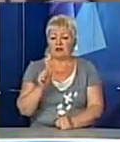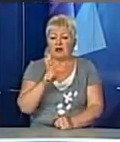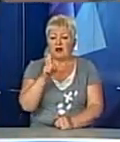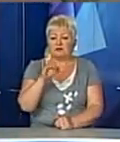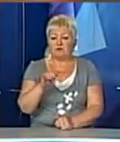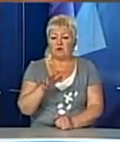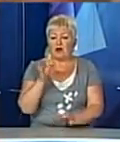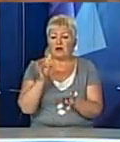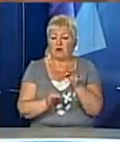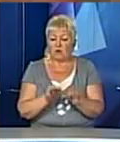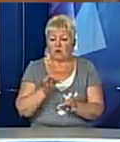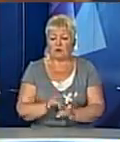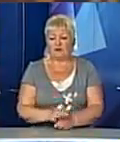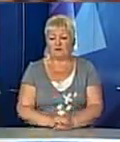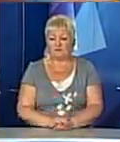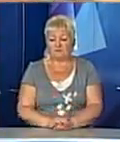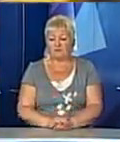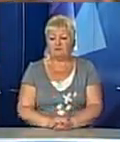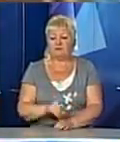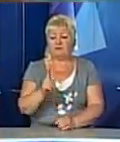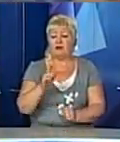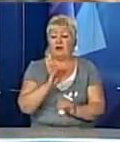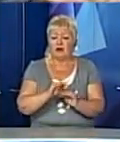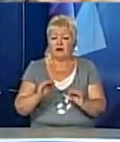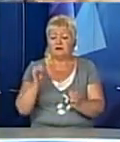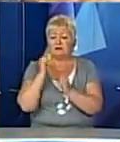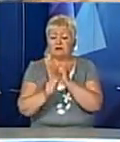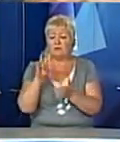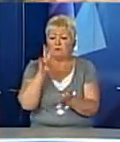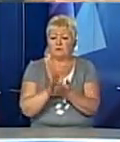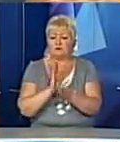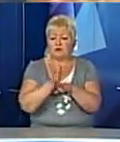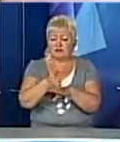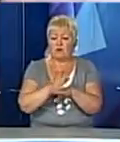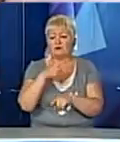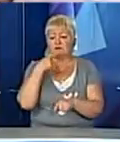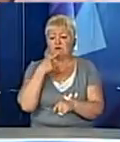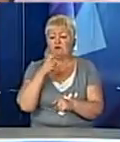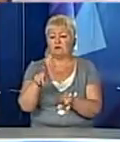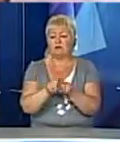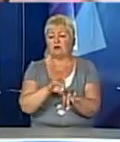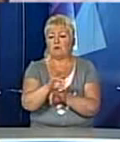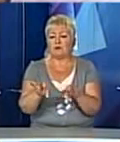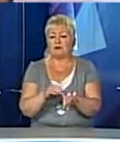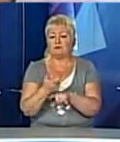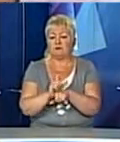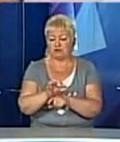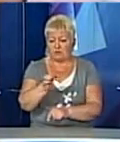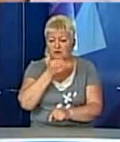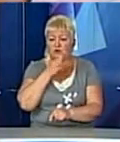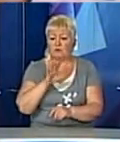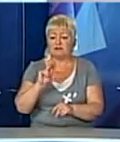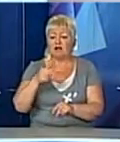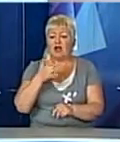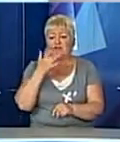розказуємо. Микола та Валерія – постійні гості в бібліотеці. Зізнаються, такий проєкт подобається їм більше, ніж літній табір. Тут можна